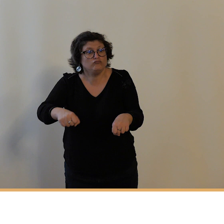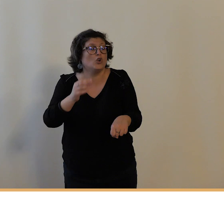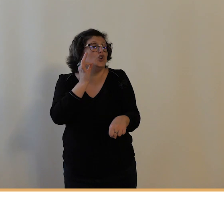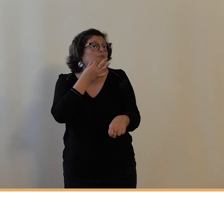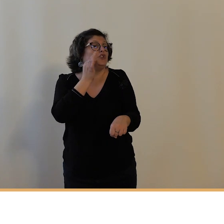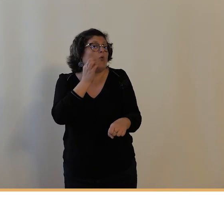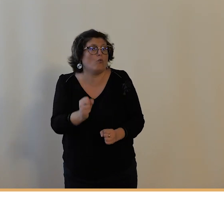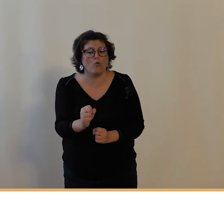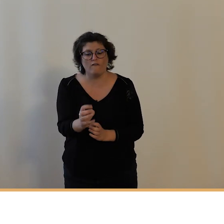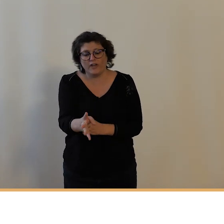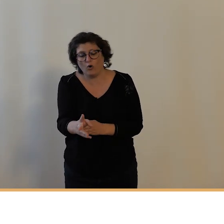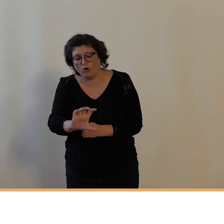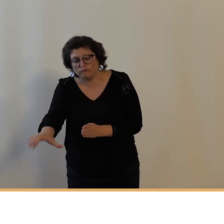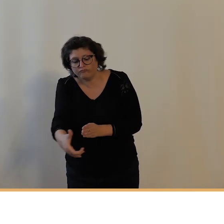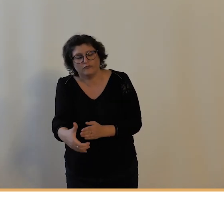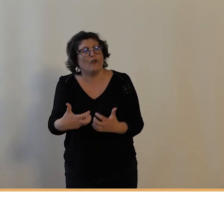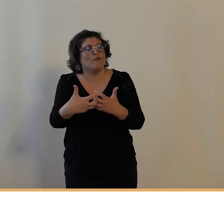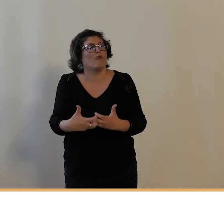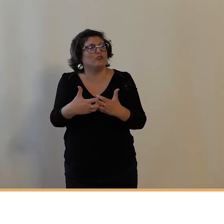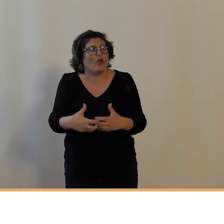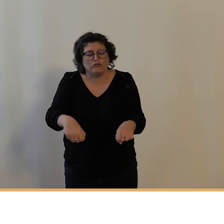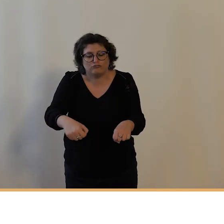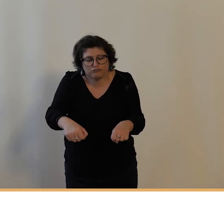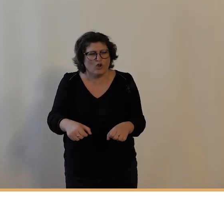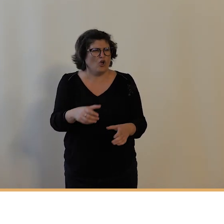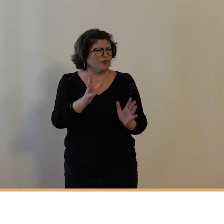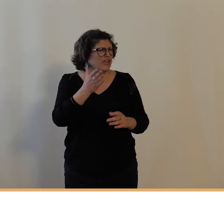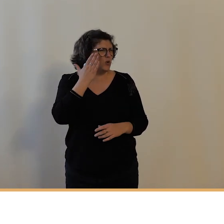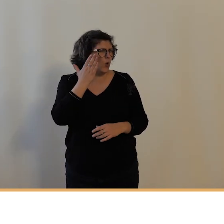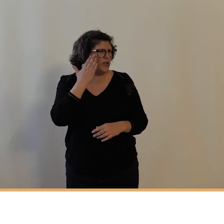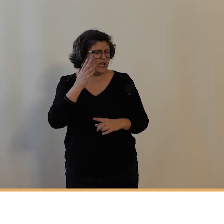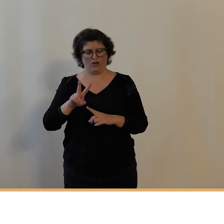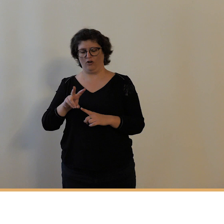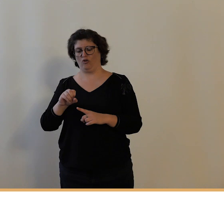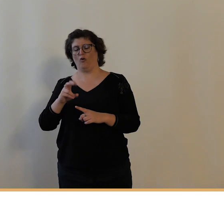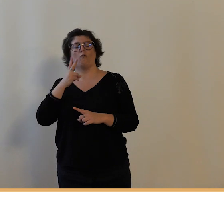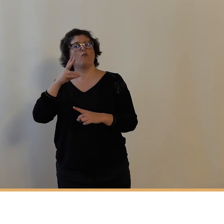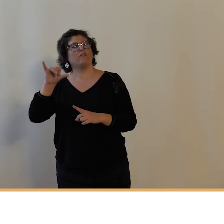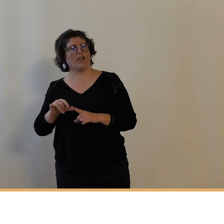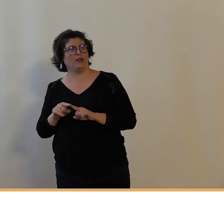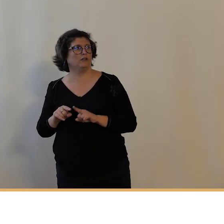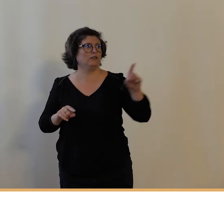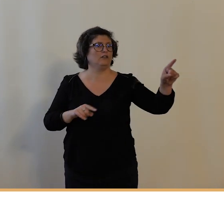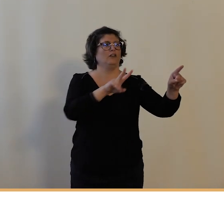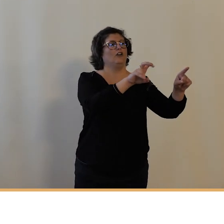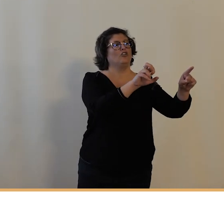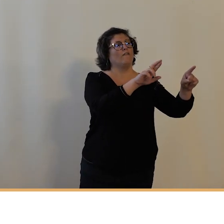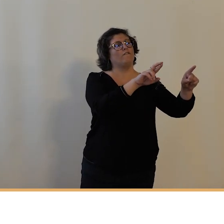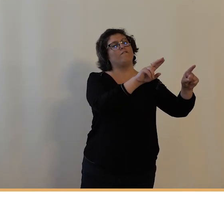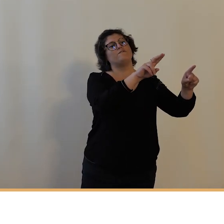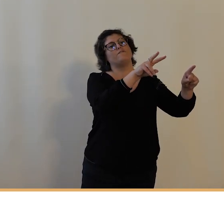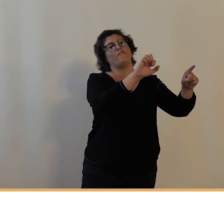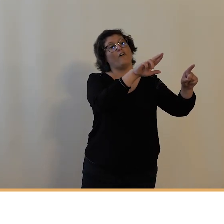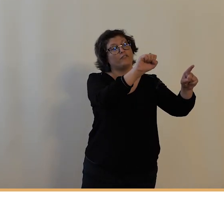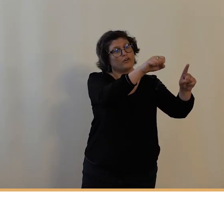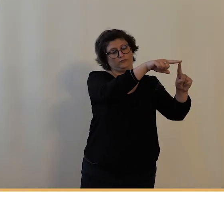notamment avec une course célèbre entre Vouvray et Veuve dans le Loir-et-Cher soit 50 km qu'elle organise en